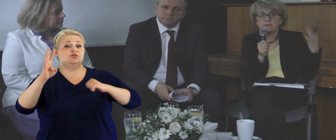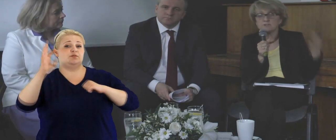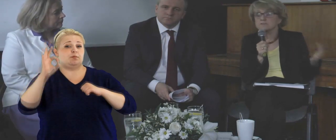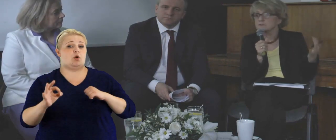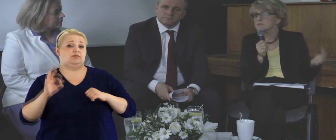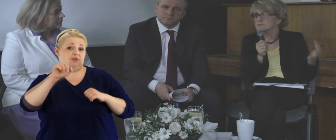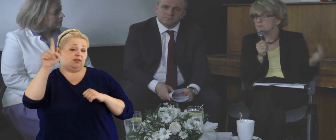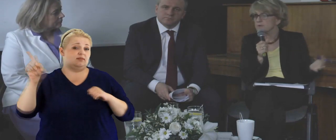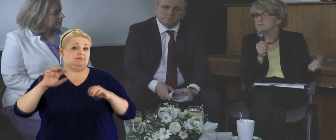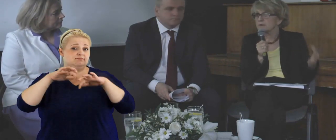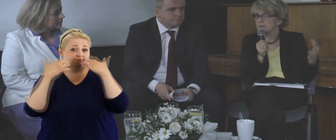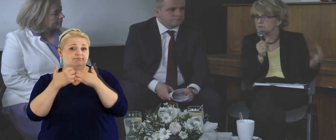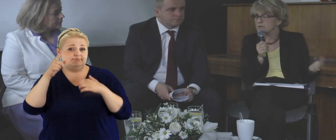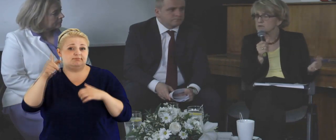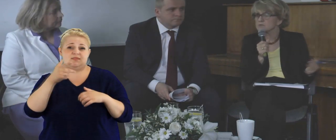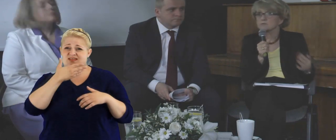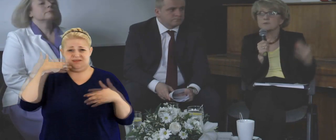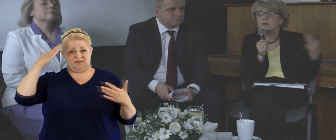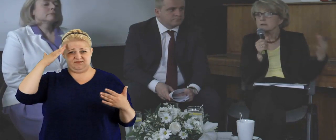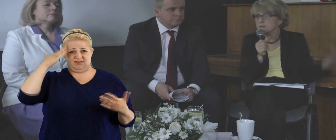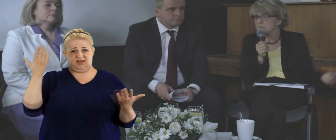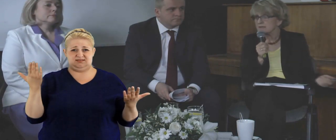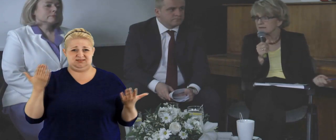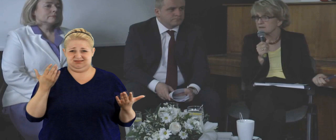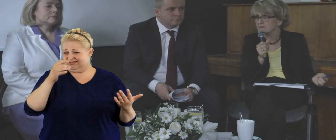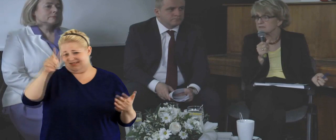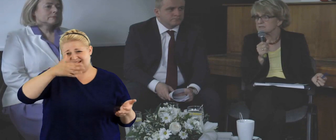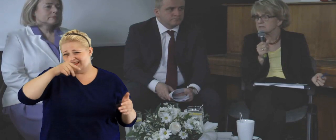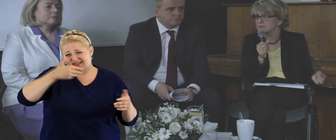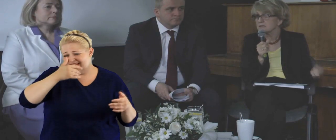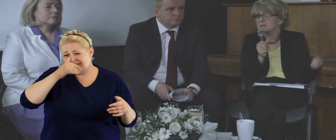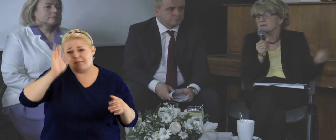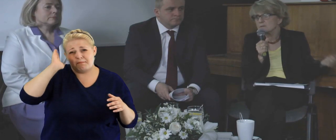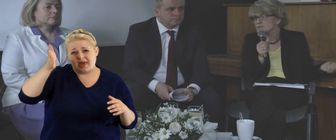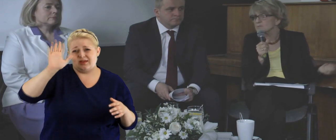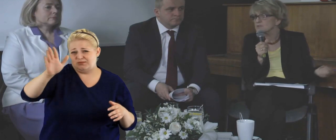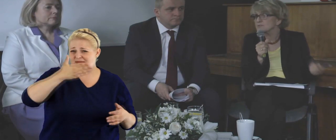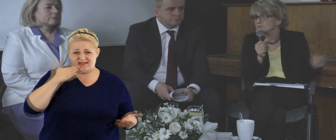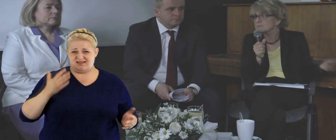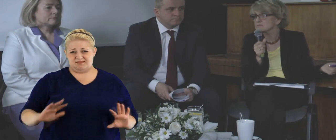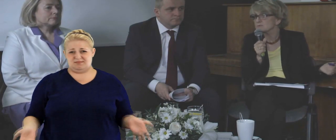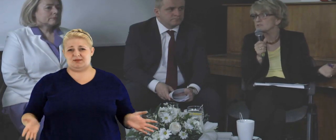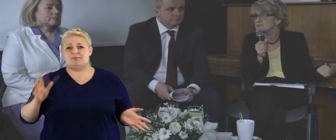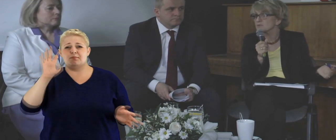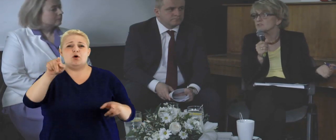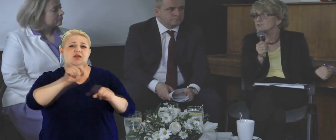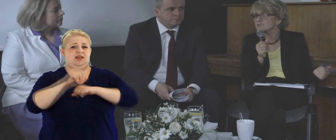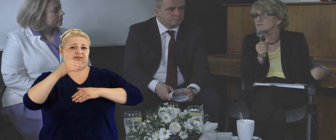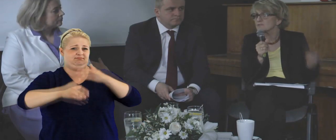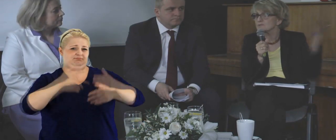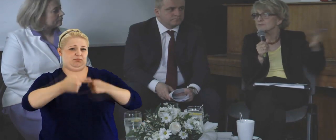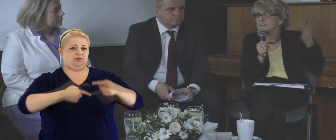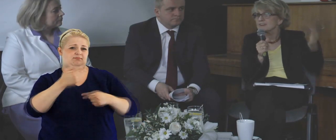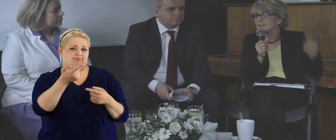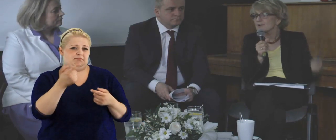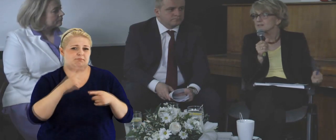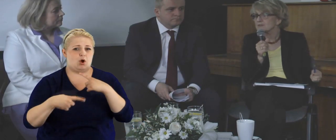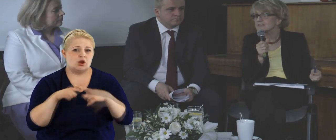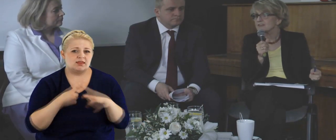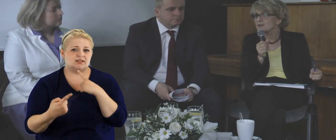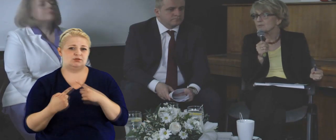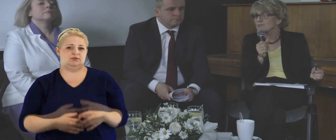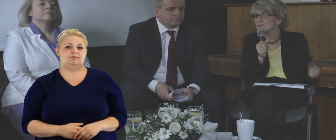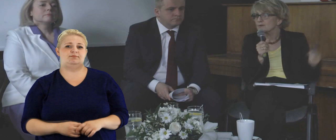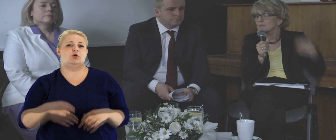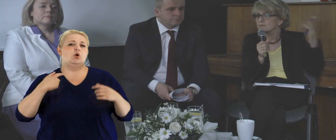natomiast 99% parlamentarzystów nie ma takiej wiedzy i nie może mieć, bo to po prostu jest proces polityczny, w którym tego